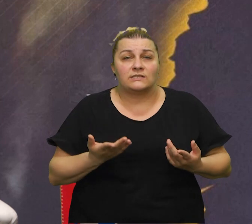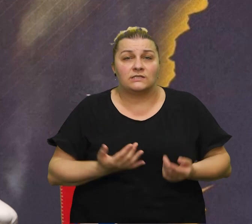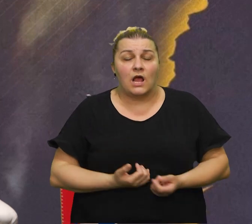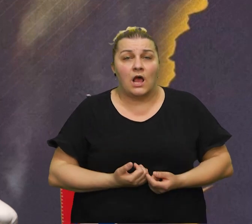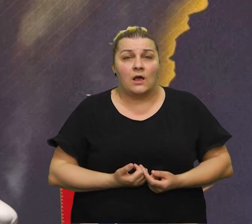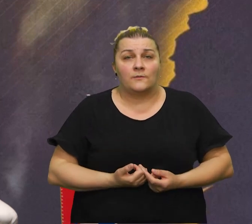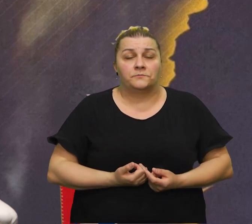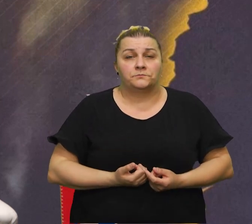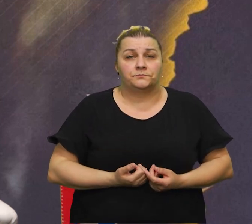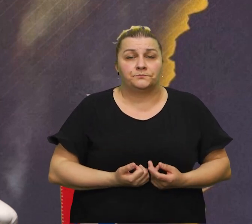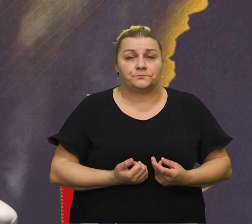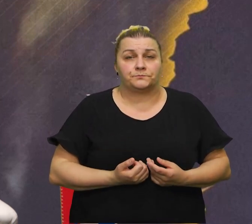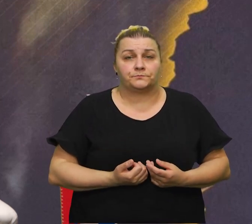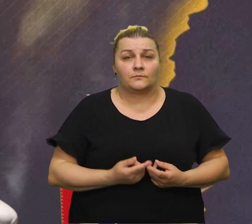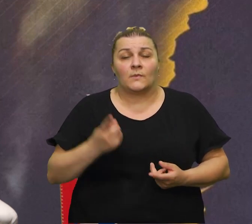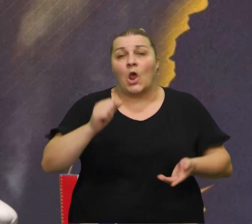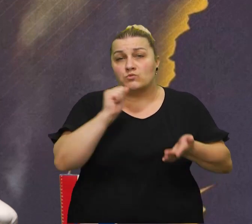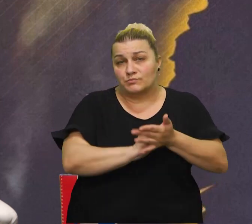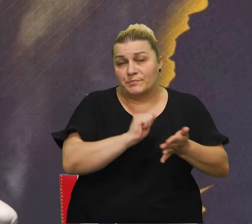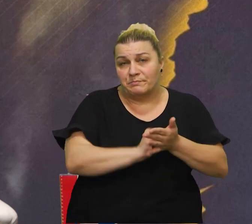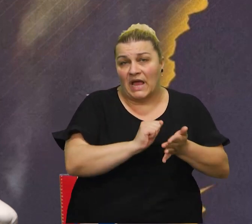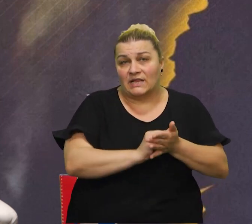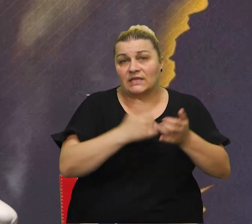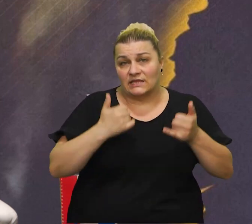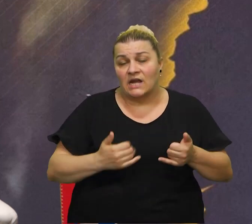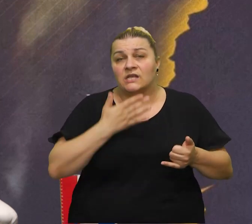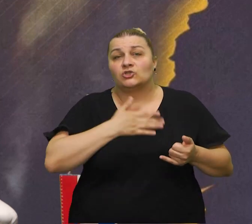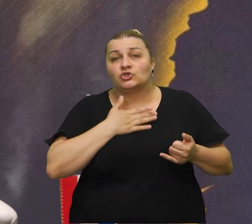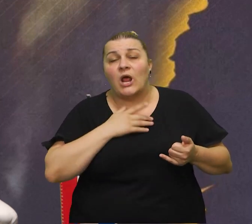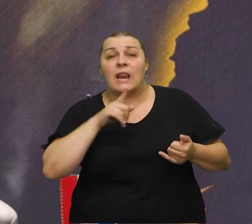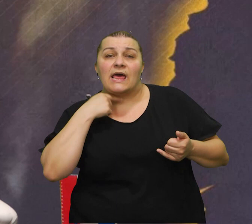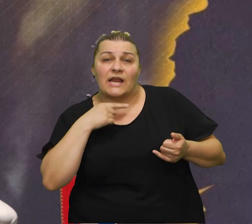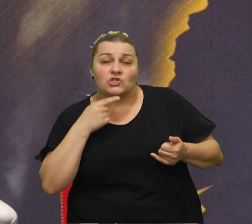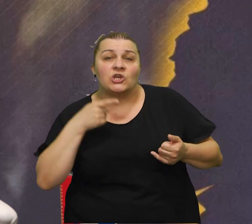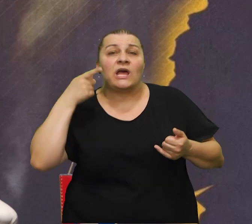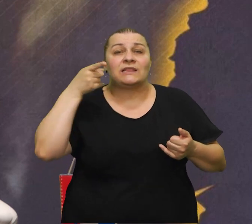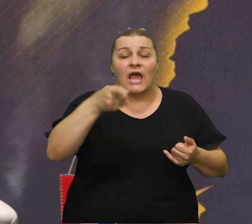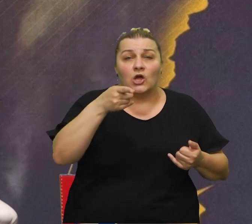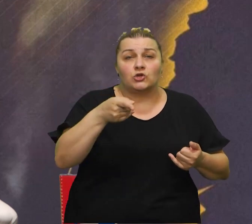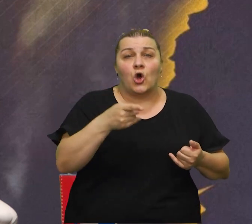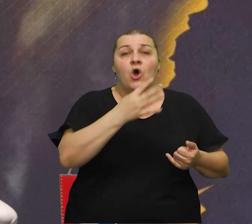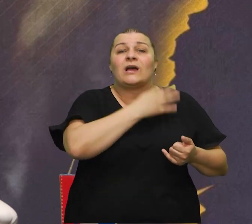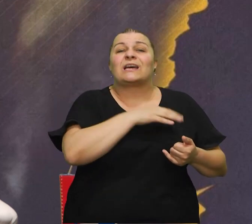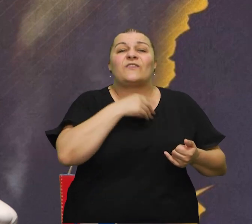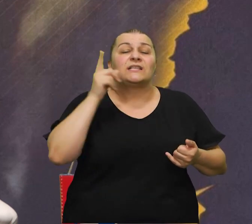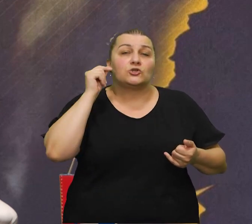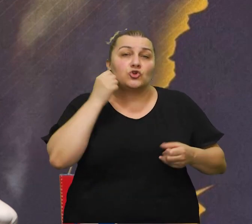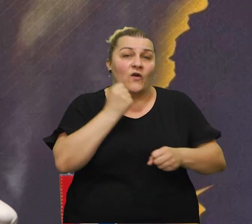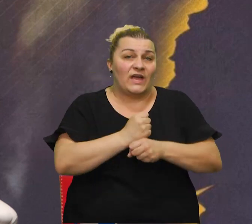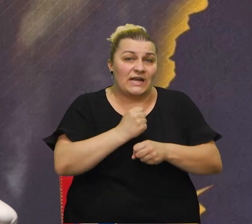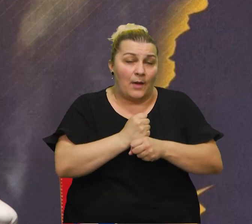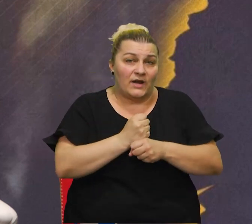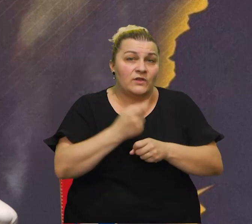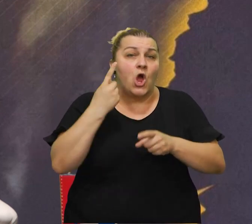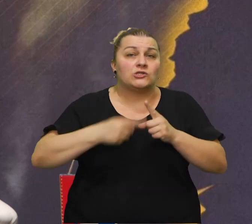koju oće, koji meri današnji neki, oće prepisat da je to hrvatski čovjek napravio